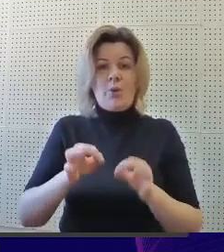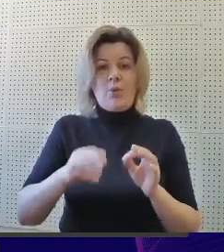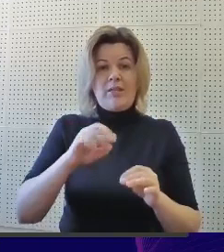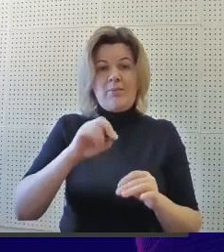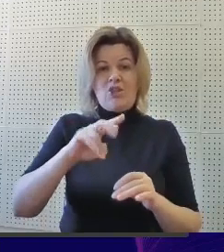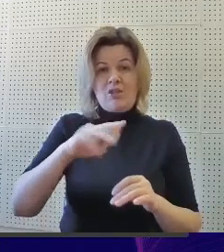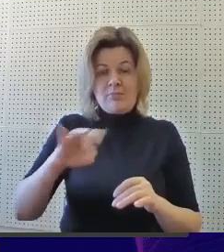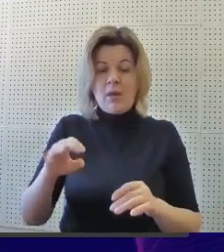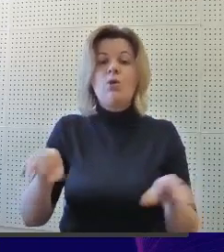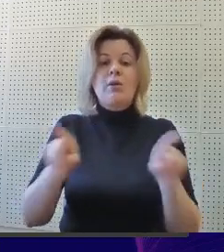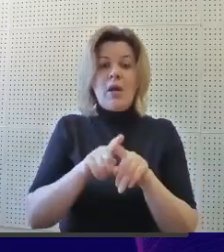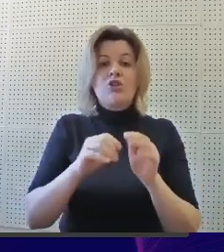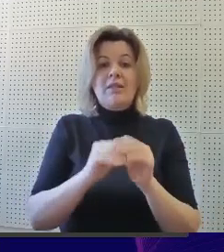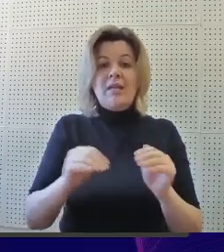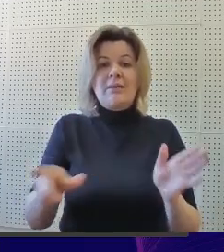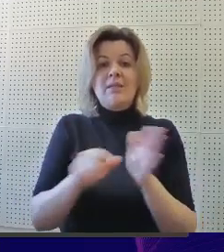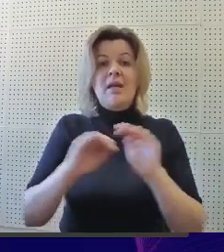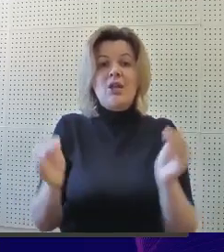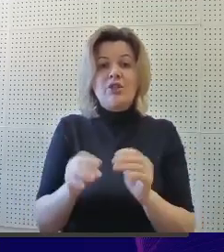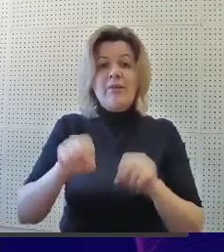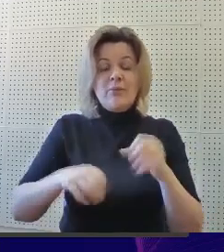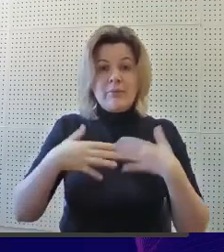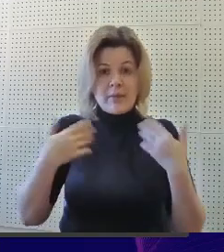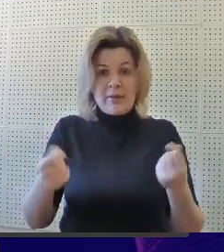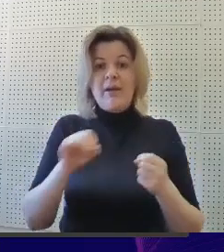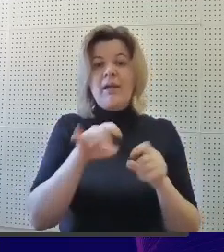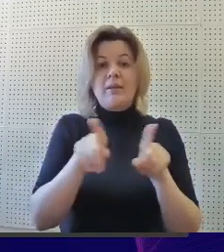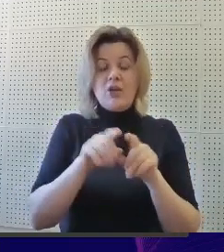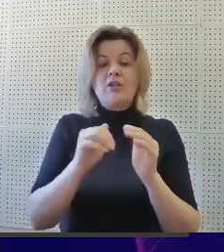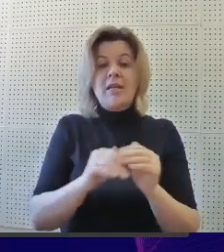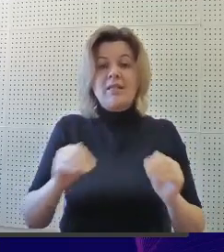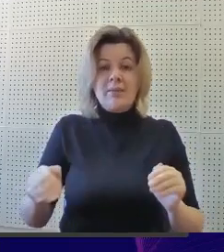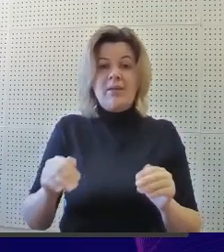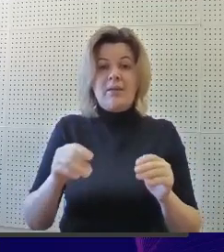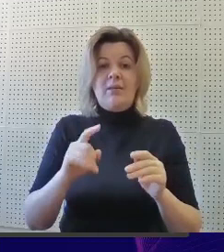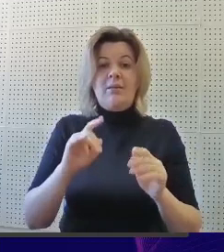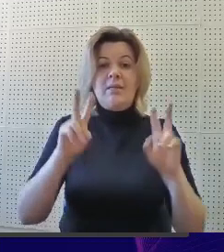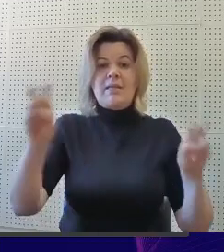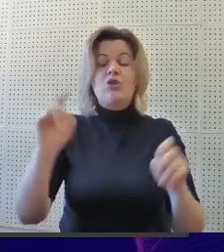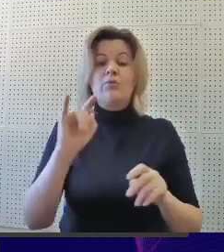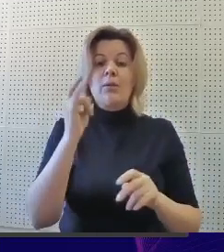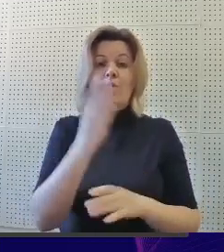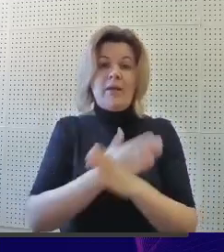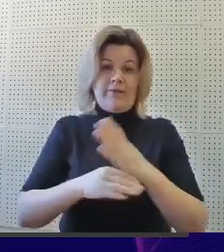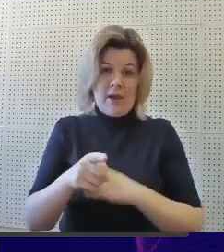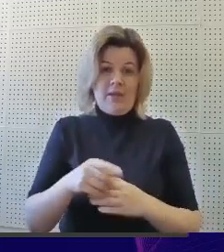норматипичными, но и с детьми с ограниченными возможностями здоровья и детьми со статусом ребенок-инвалид.